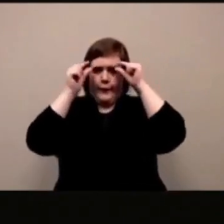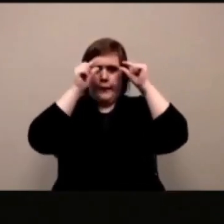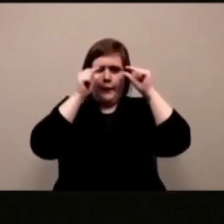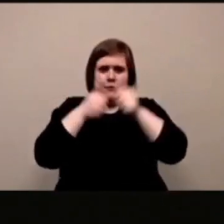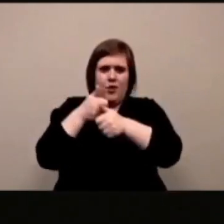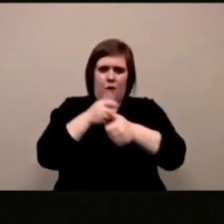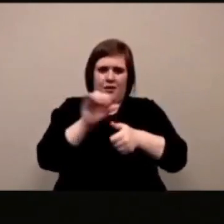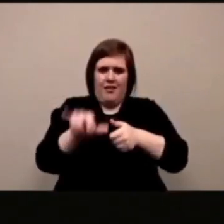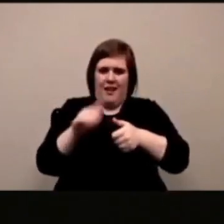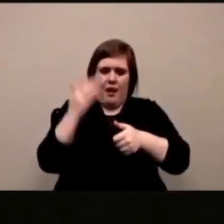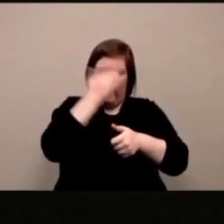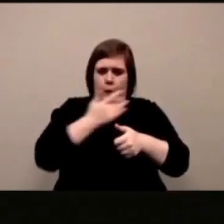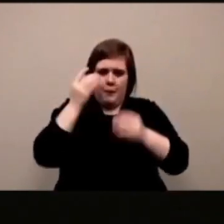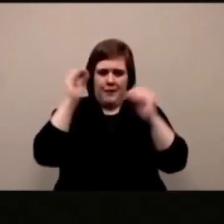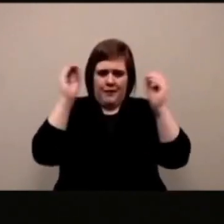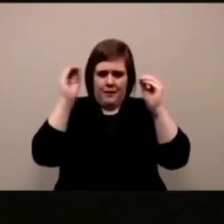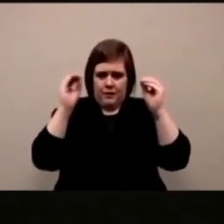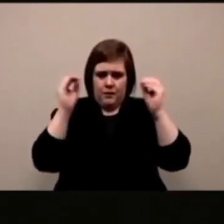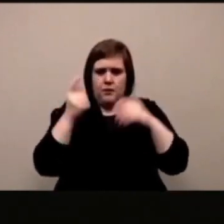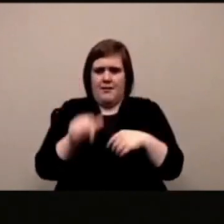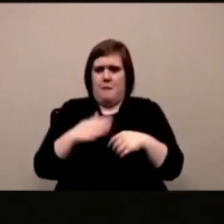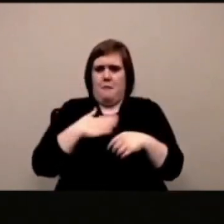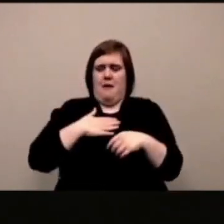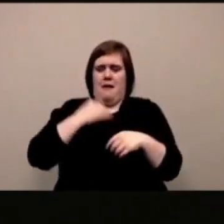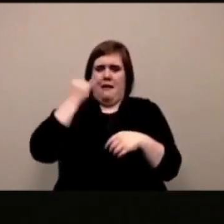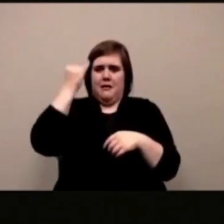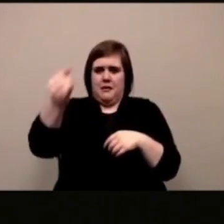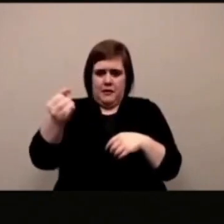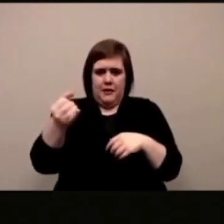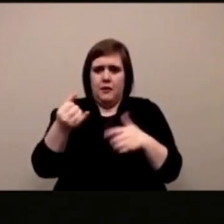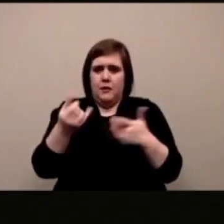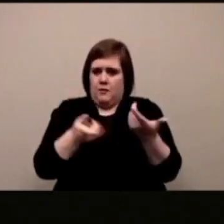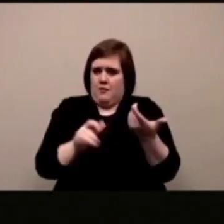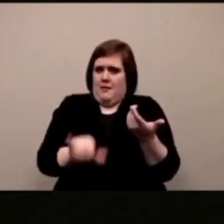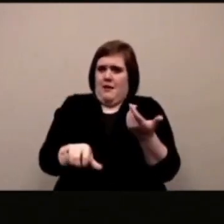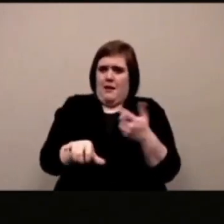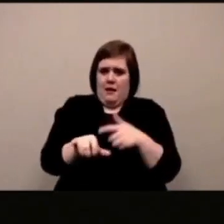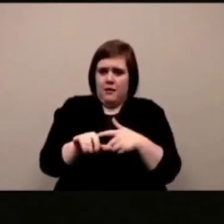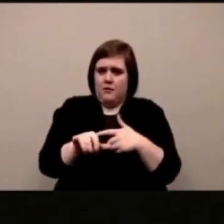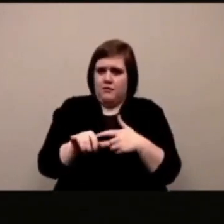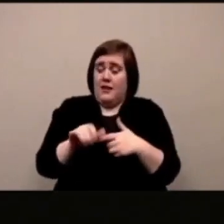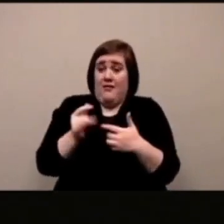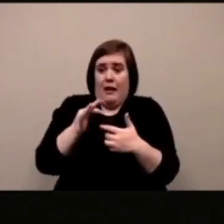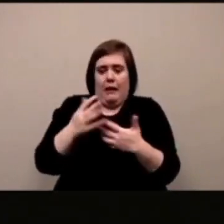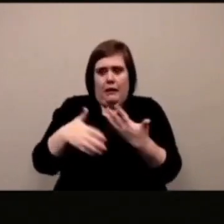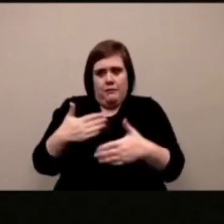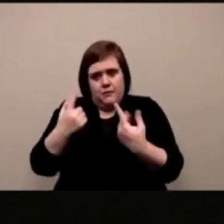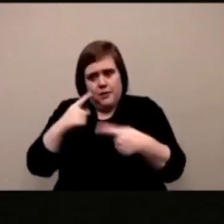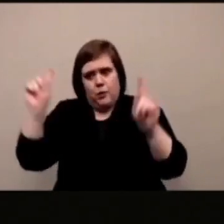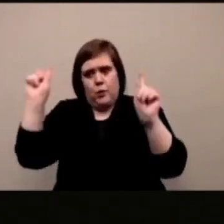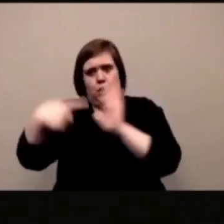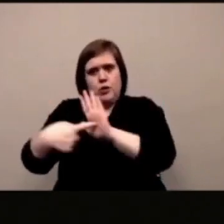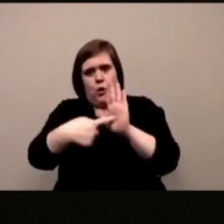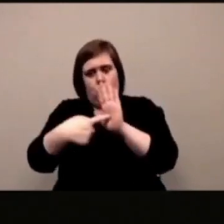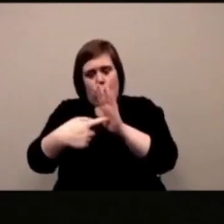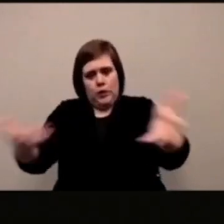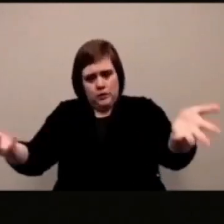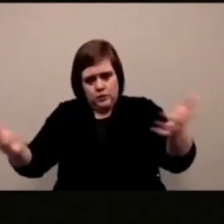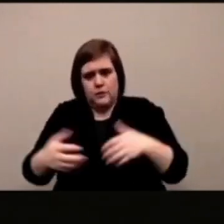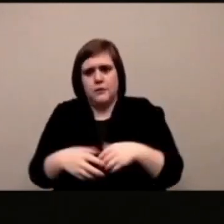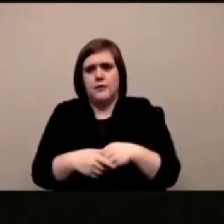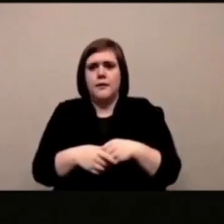si mantenga la trasparenza della faccia per mostrarlo allora stai cercando di rimpiazzare che la tua faccia